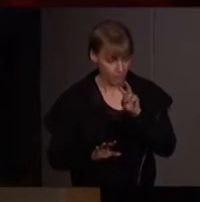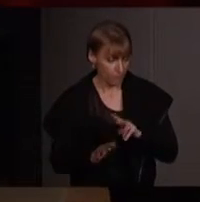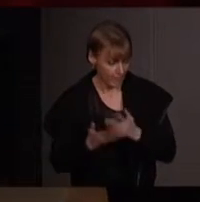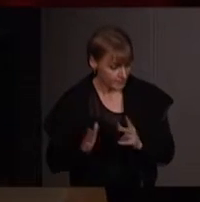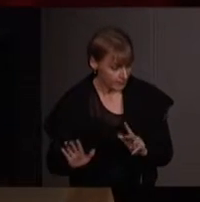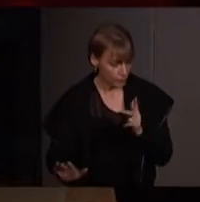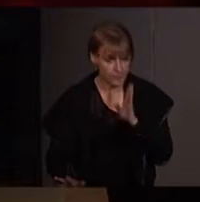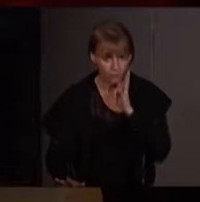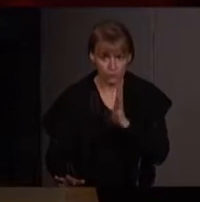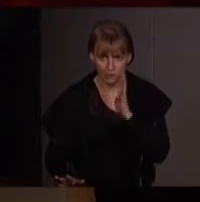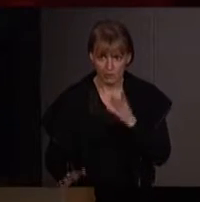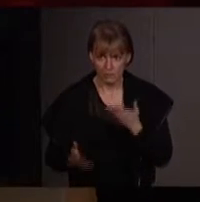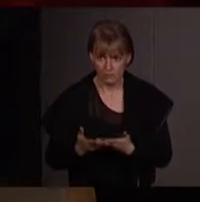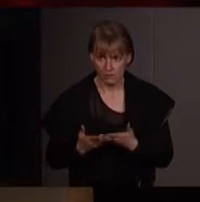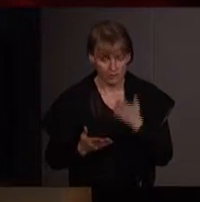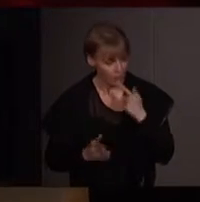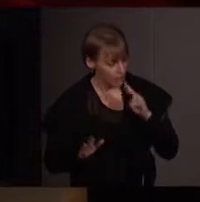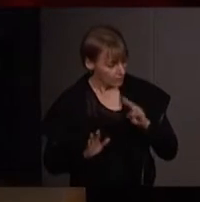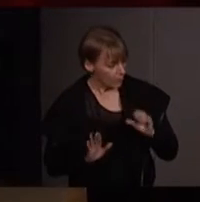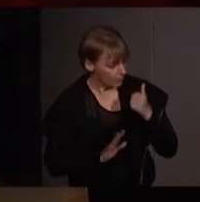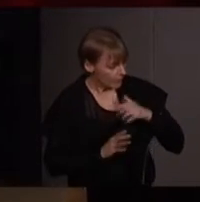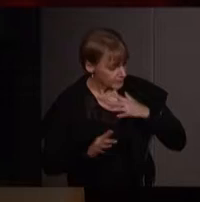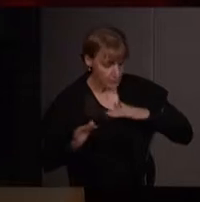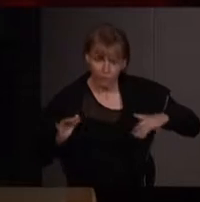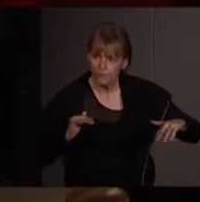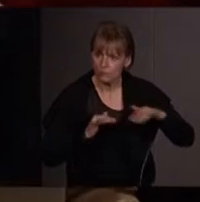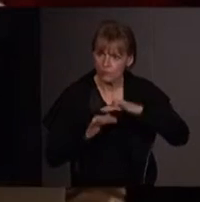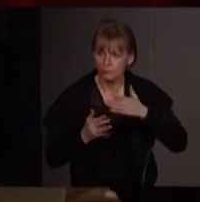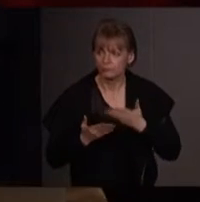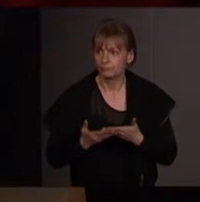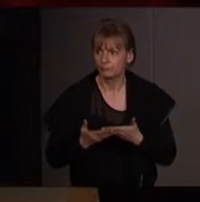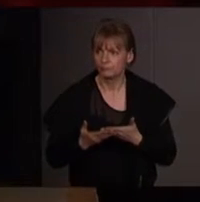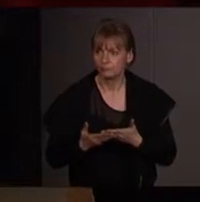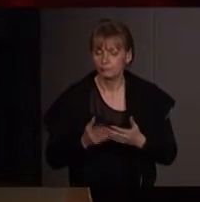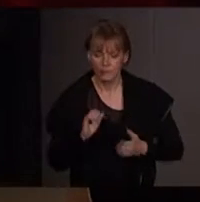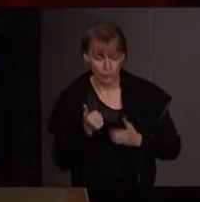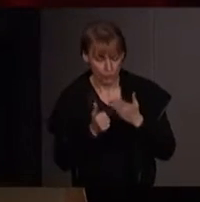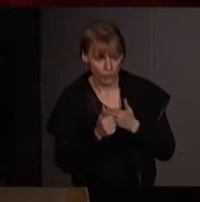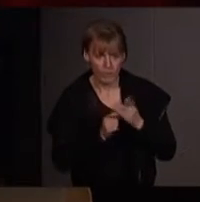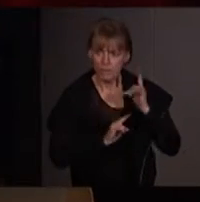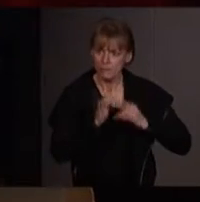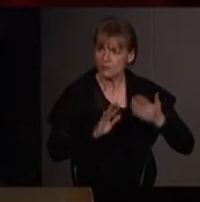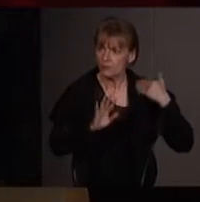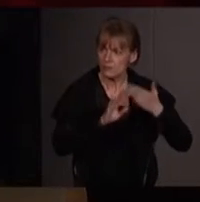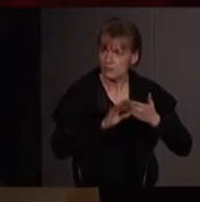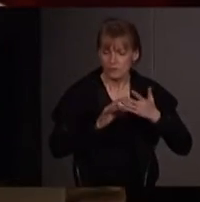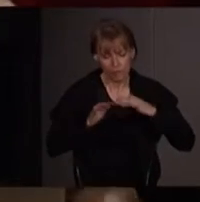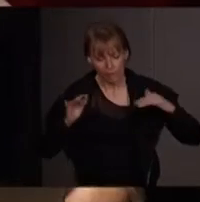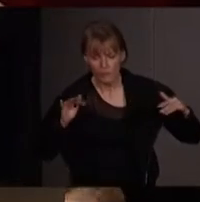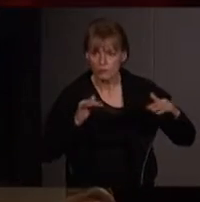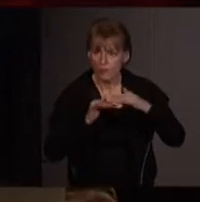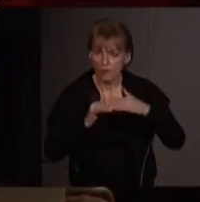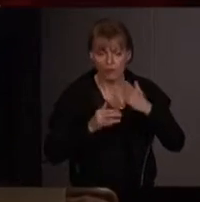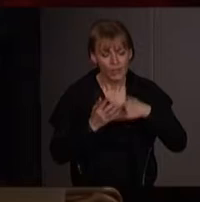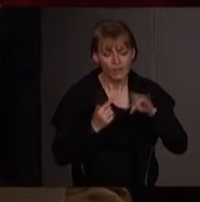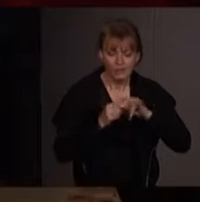qui a commencé sur la justice environnementale, dont la première portée sur la mythologie environnementale de la